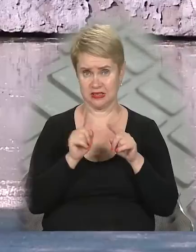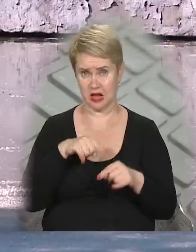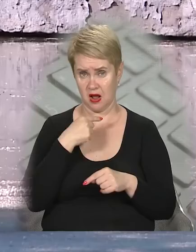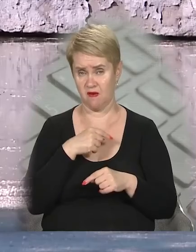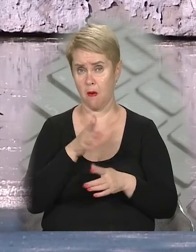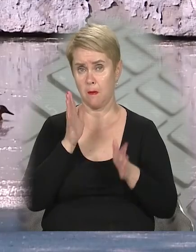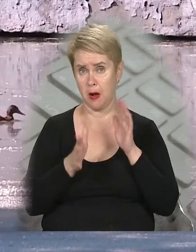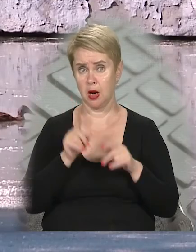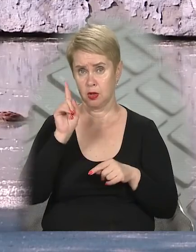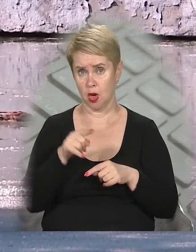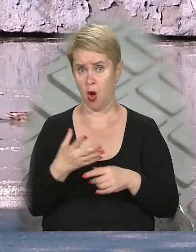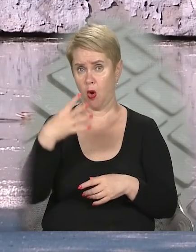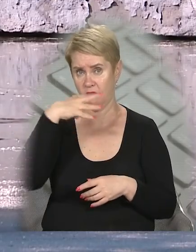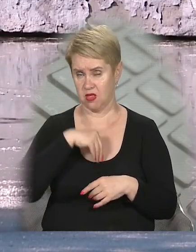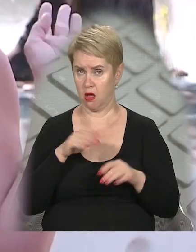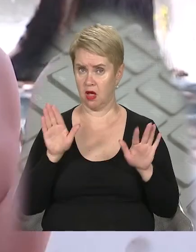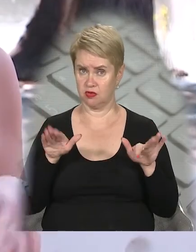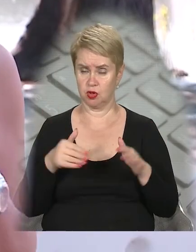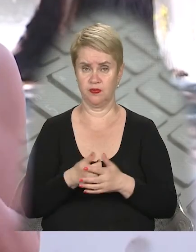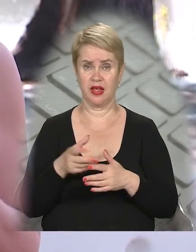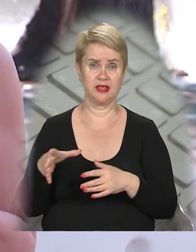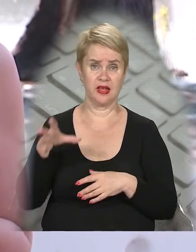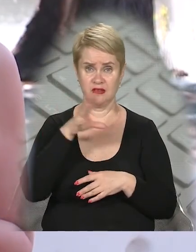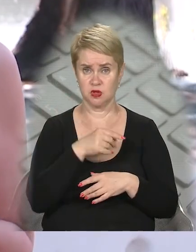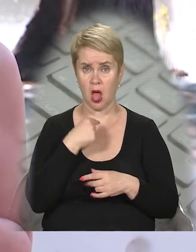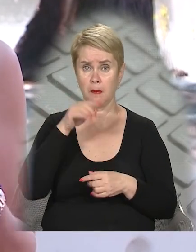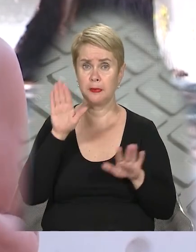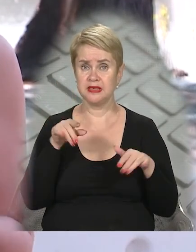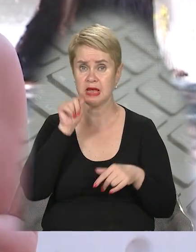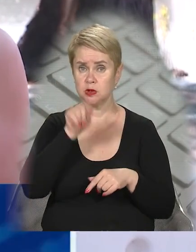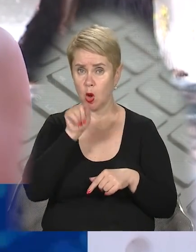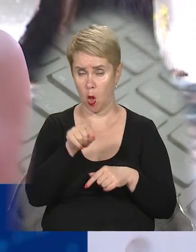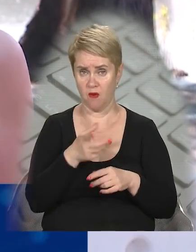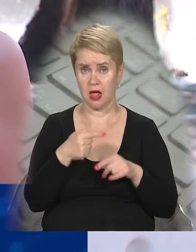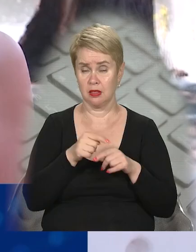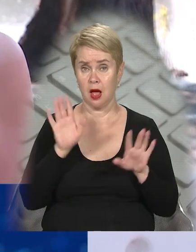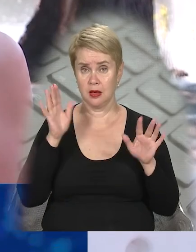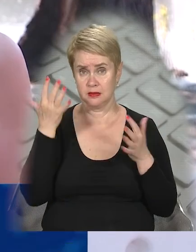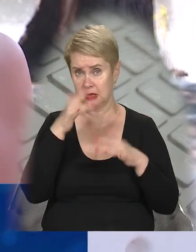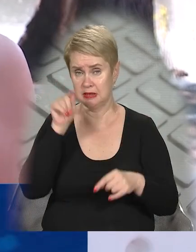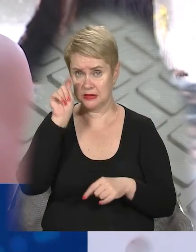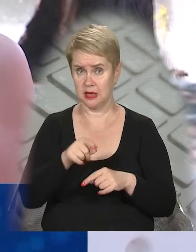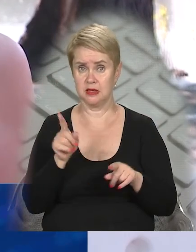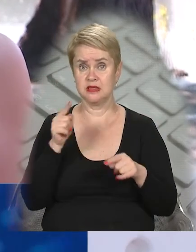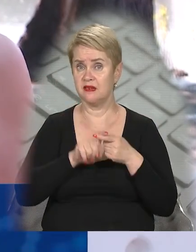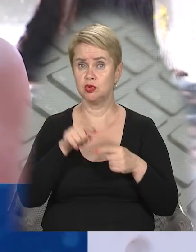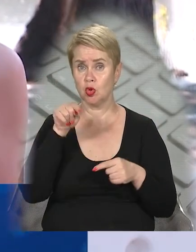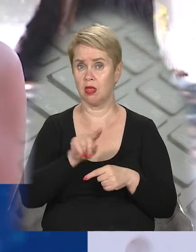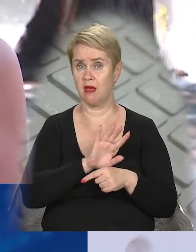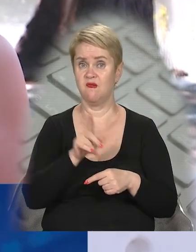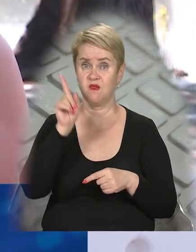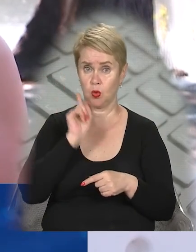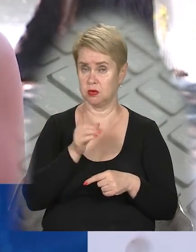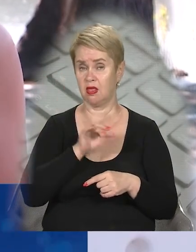кажуть у парку, теж ковтають качки. Це все скльовує птиця. Вона інстинктивно це робить, незалежно від того, що їй це